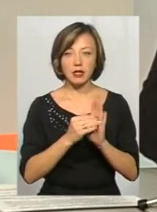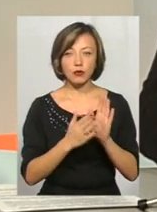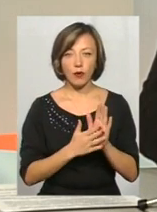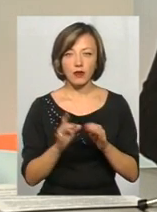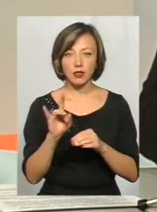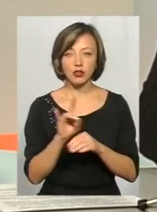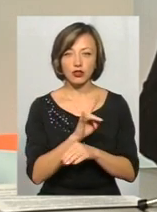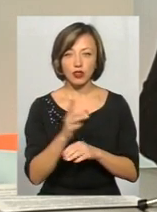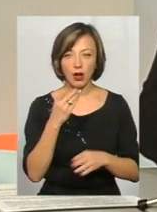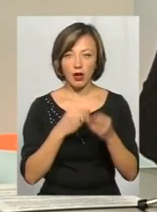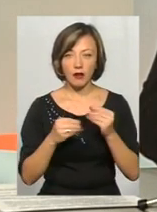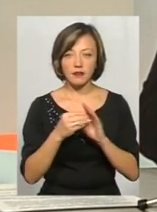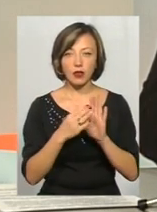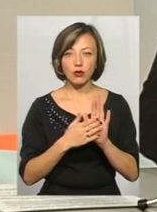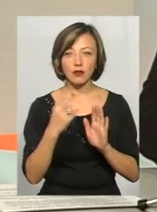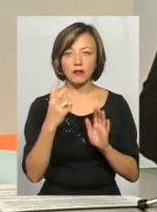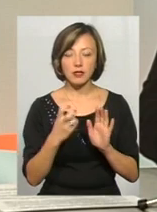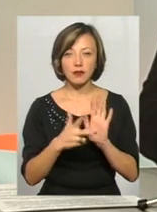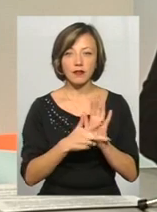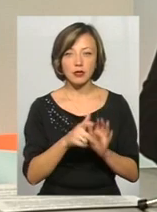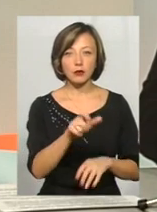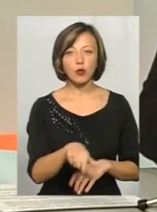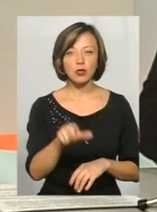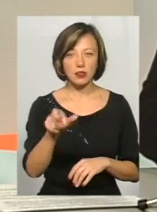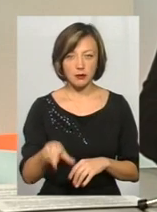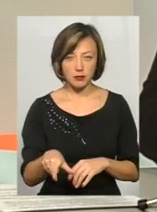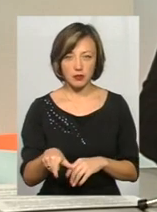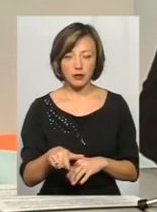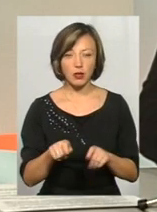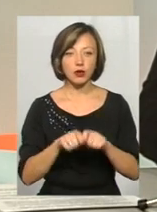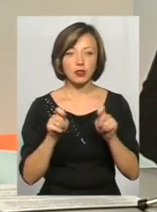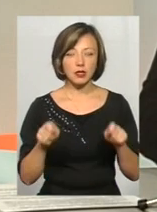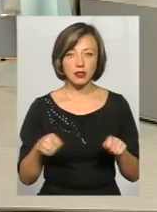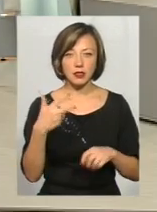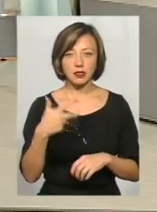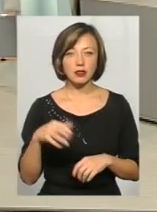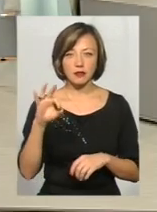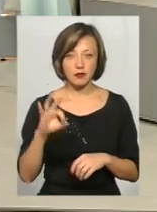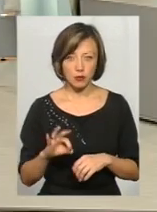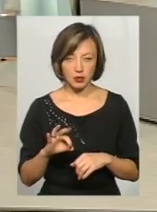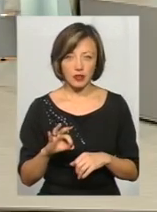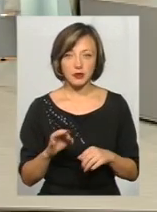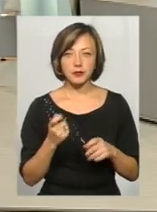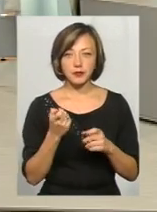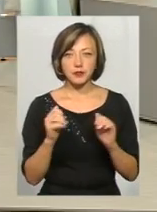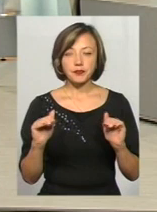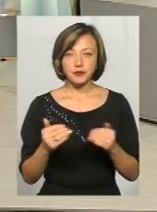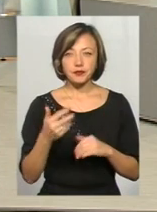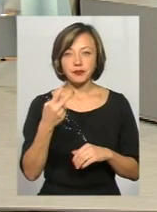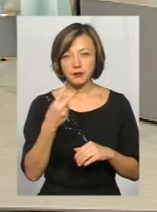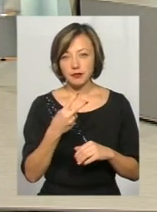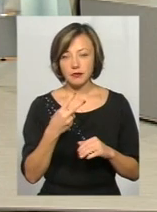встановлено 208 осіб, 200 шахраївств розкритих. 30% приблизно. Це трошки менше, так,